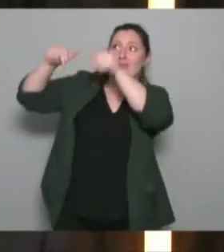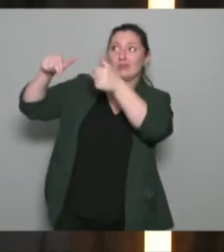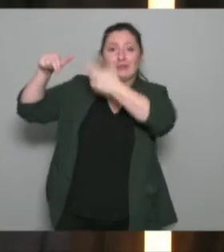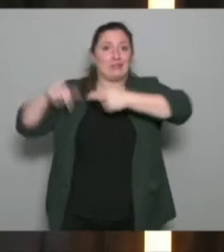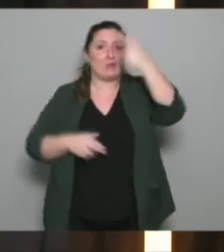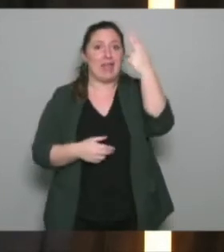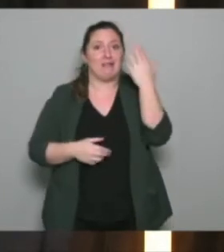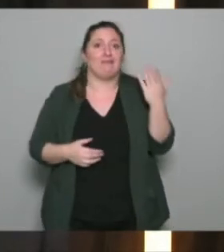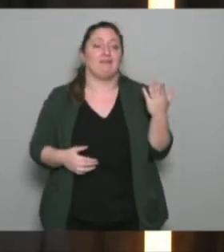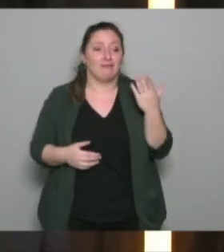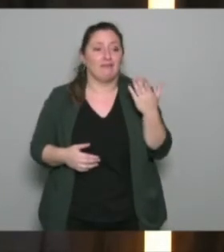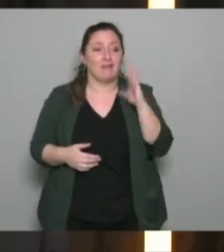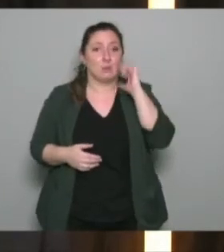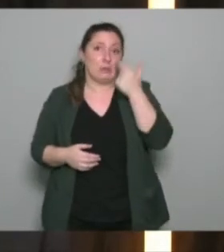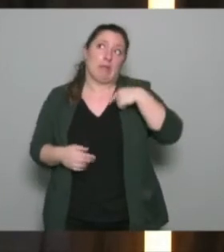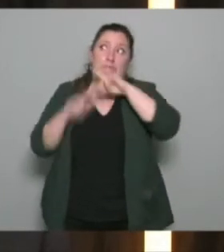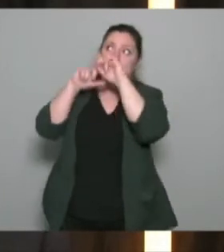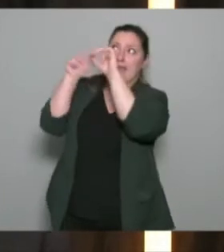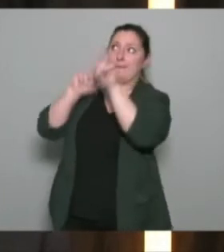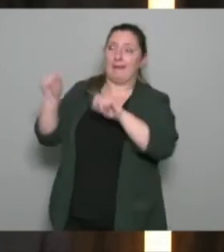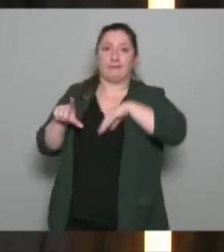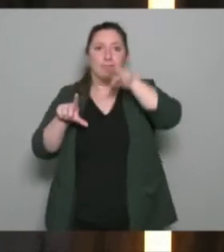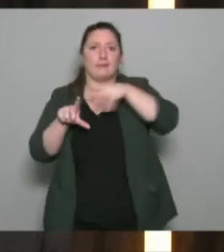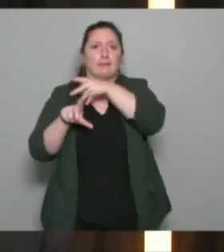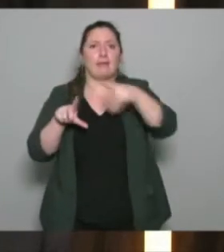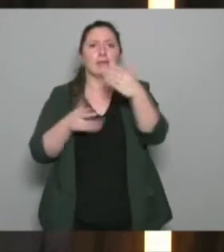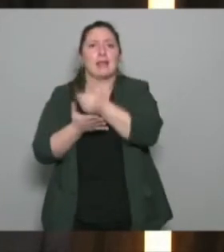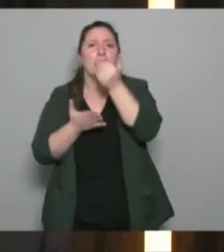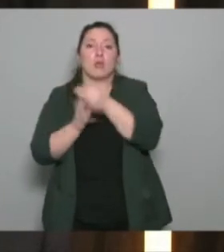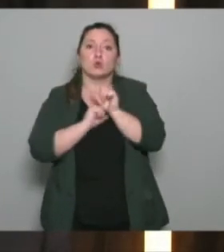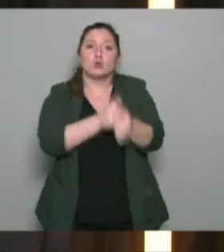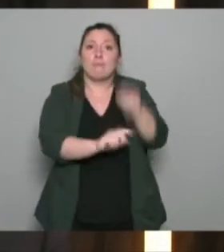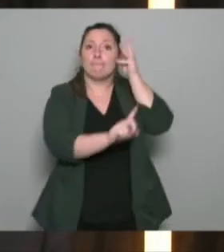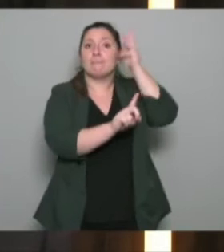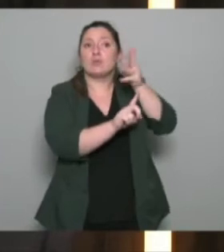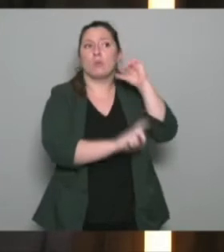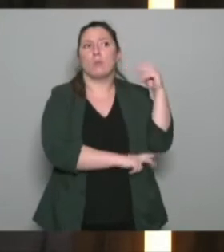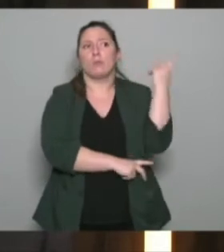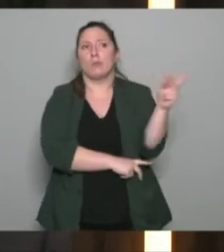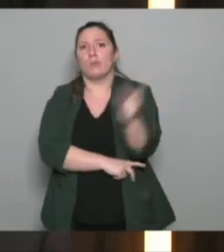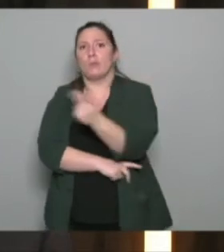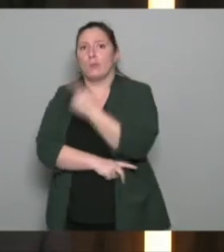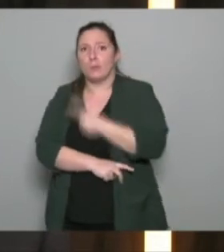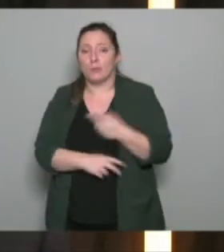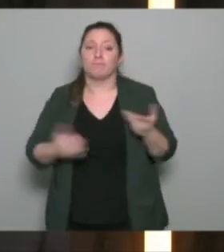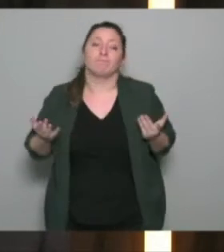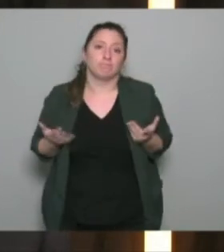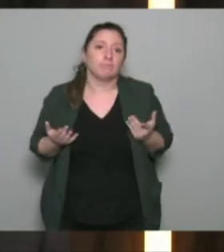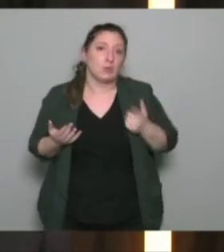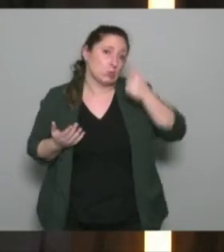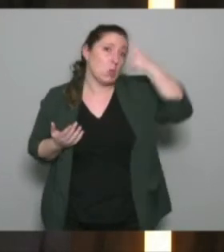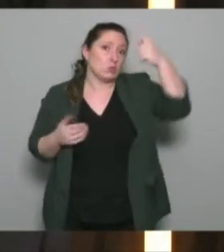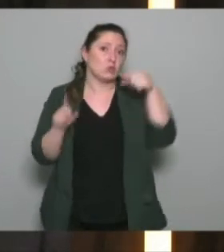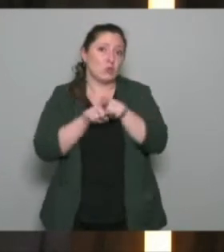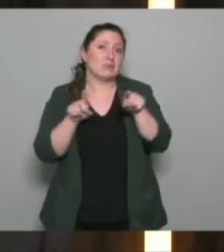une grille de salaire qui correspond au diplôme mais aussi aux missions exercées par les salariés et je crois qu'on doit aussi